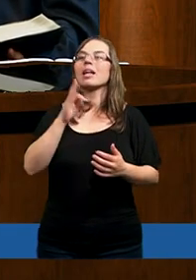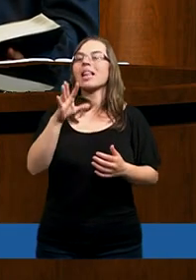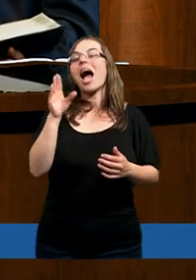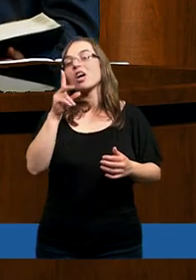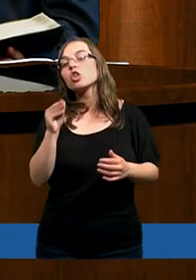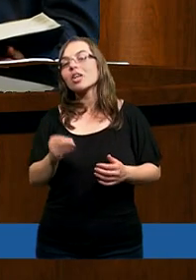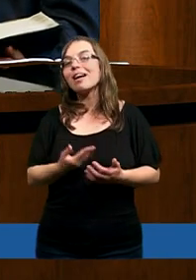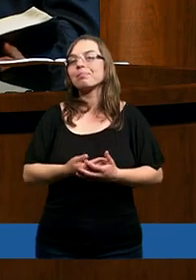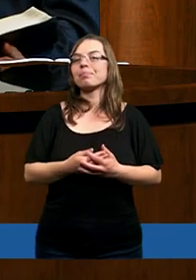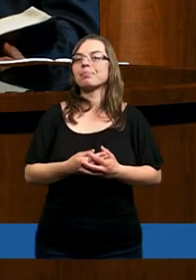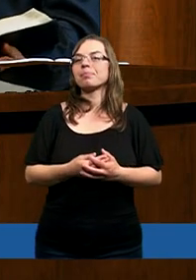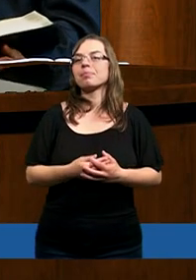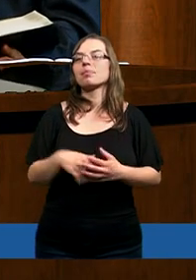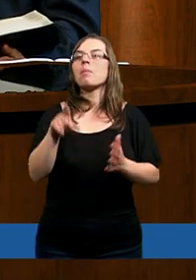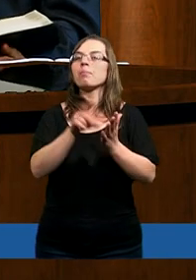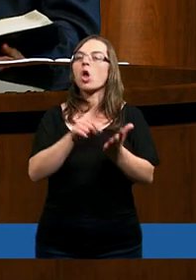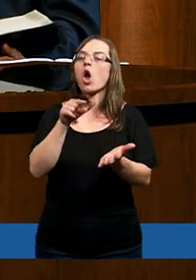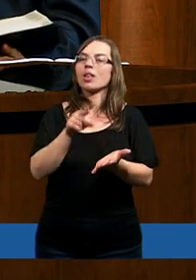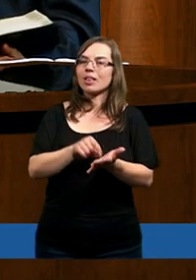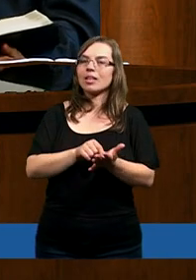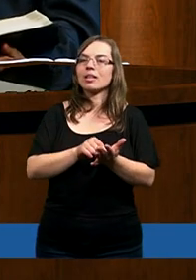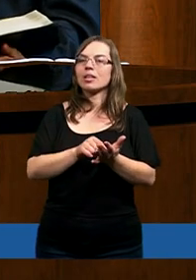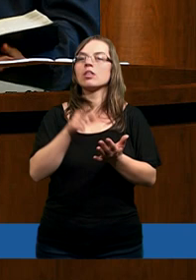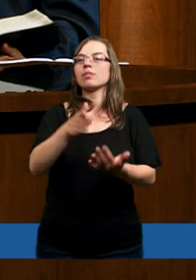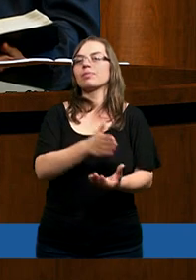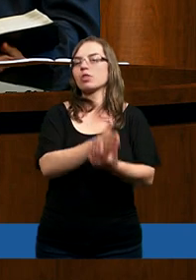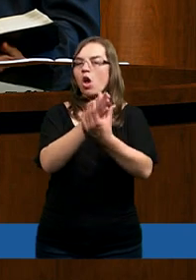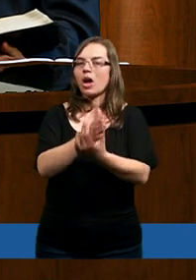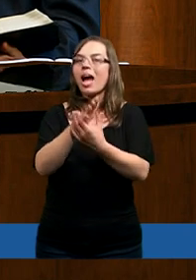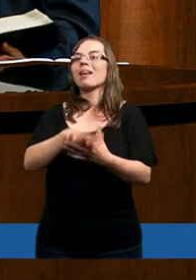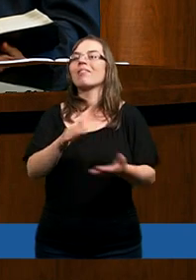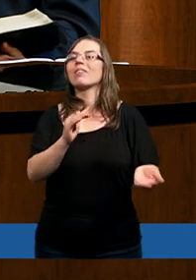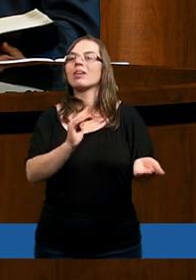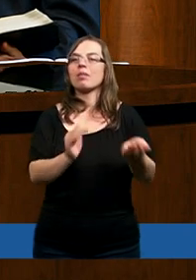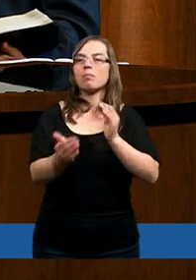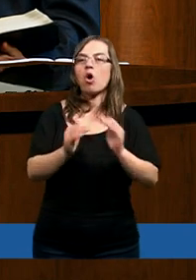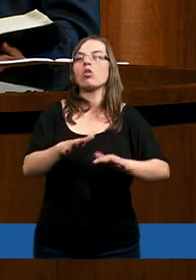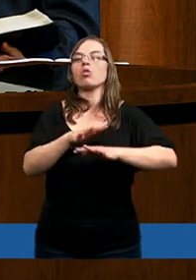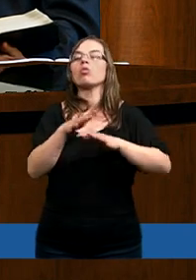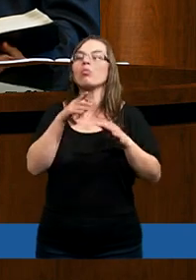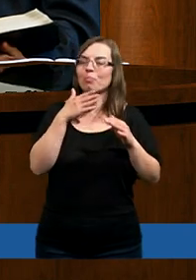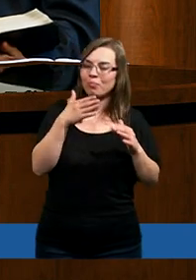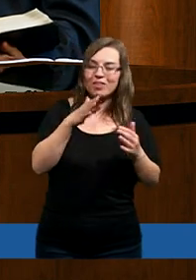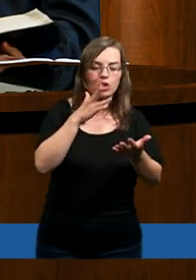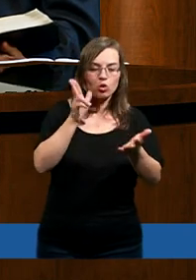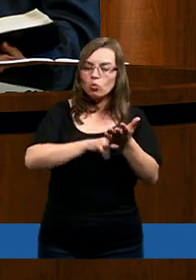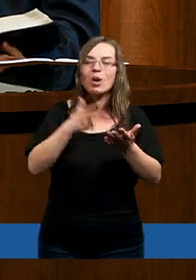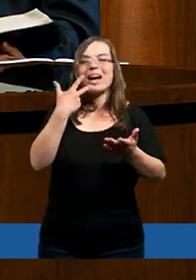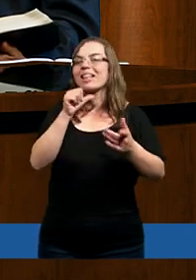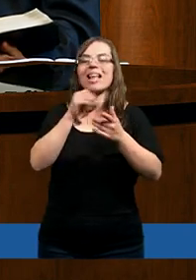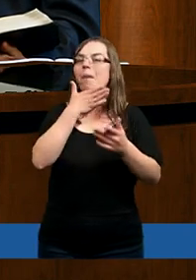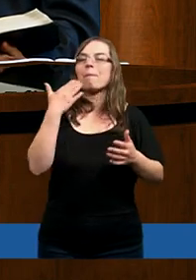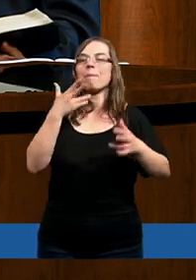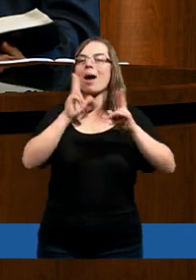Także Piotr wyraża to w sposób, który nie pozostawia wątpliwości,